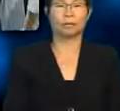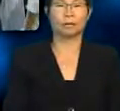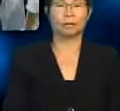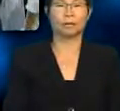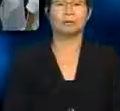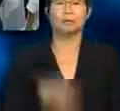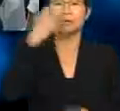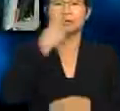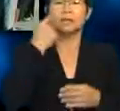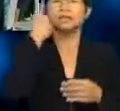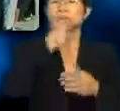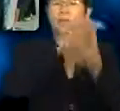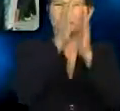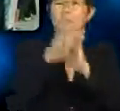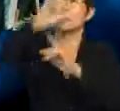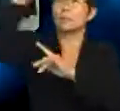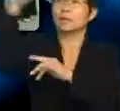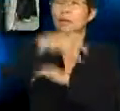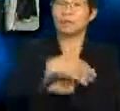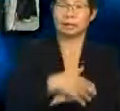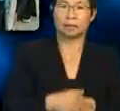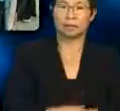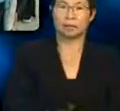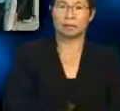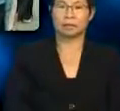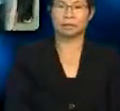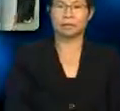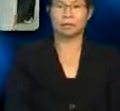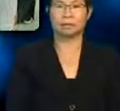Siapa yang jadi matahari? Ya, suarana.